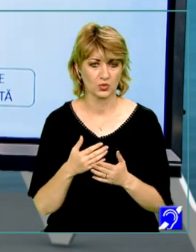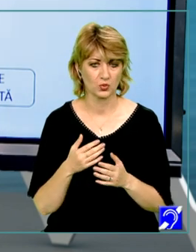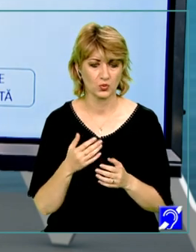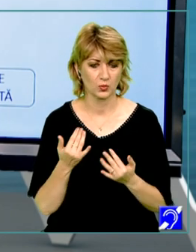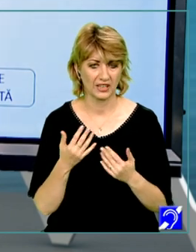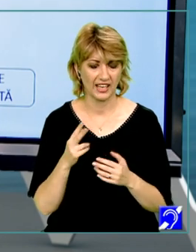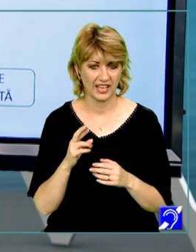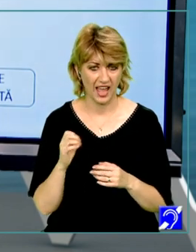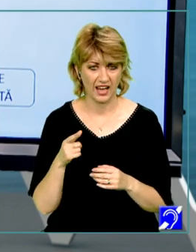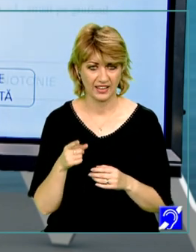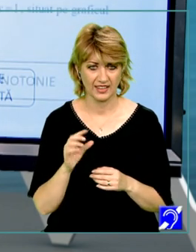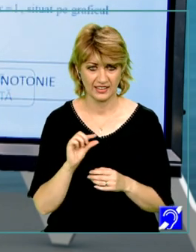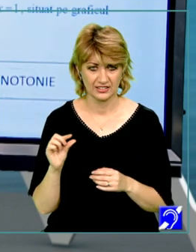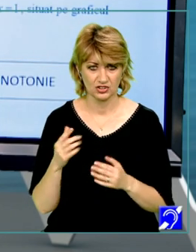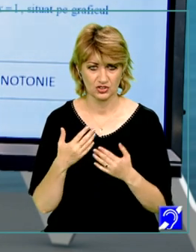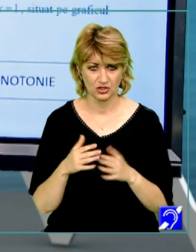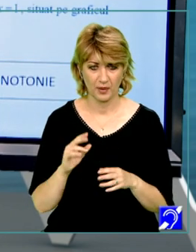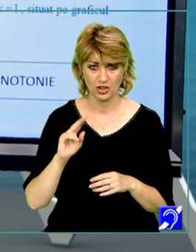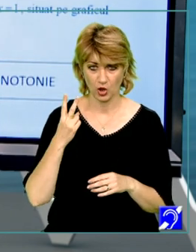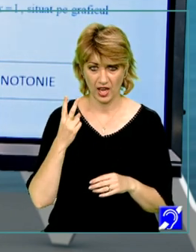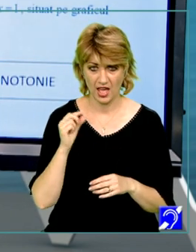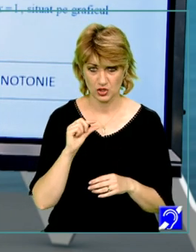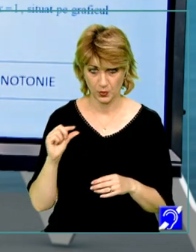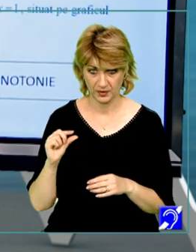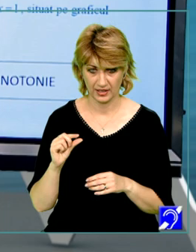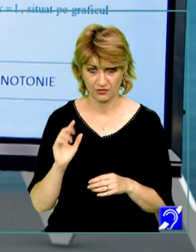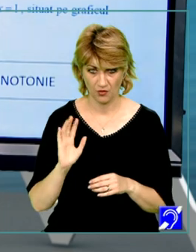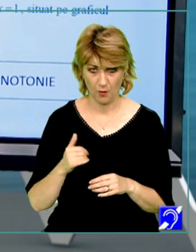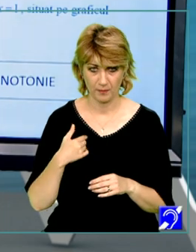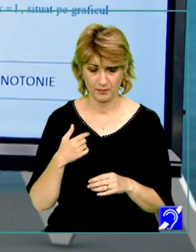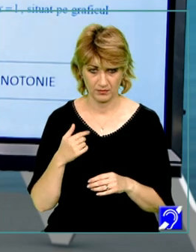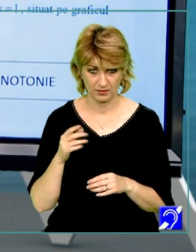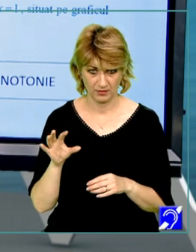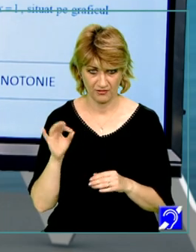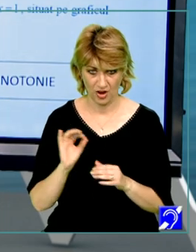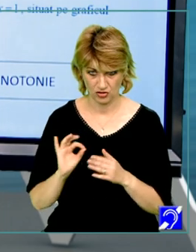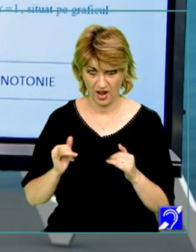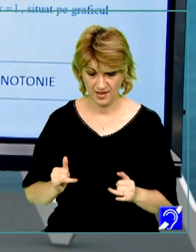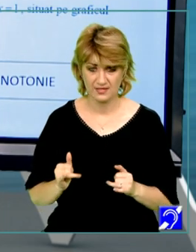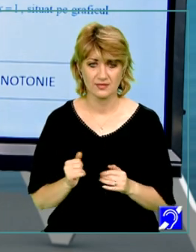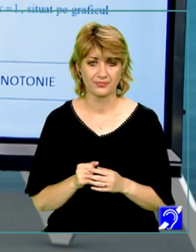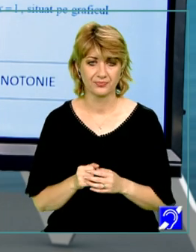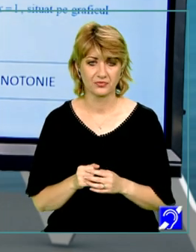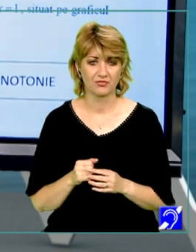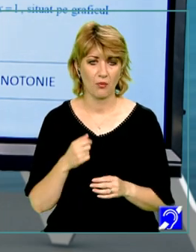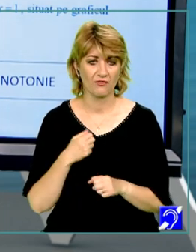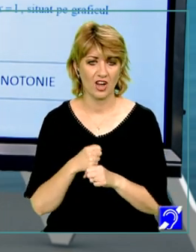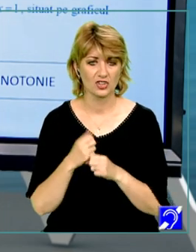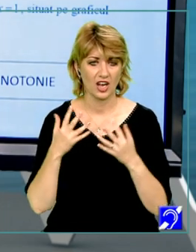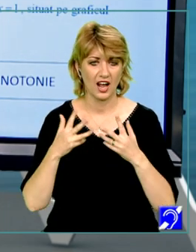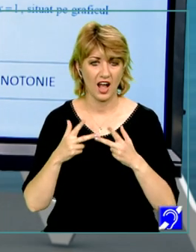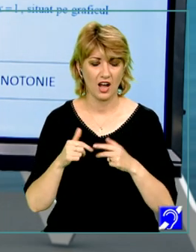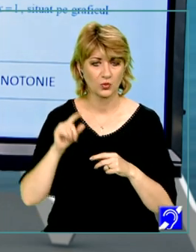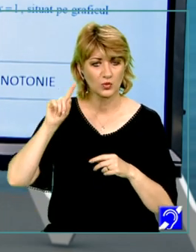domeniul de definiție. În cel de-al doilea subiect pe care îl vom aborda, de asemenea vom face calculul